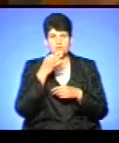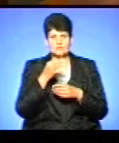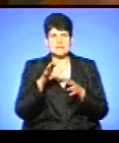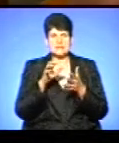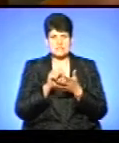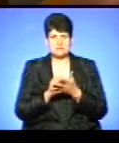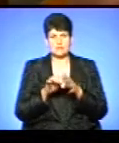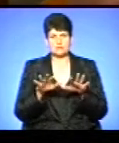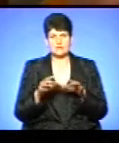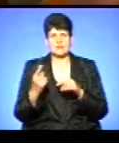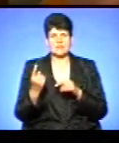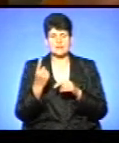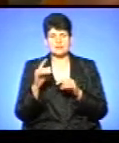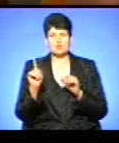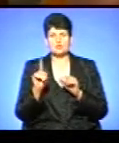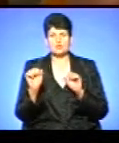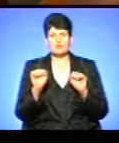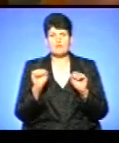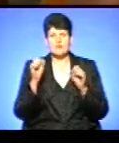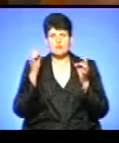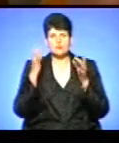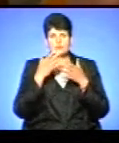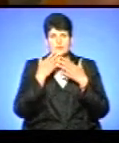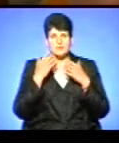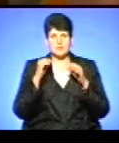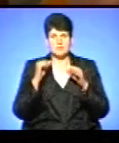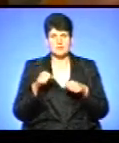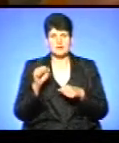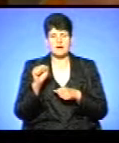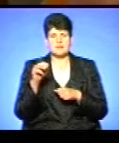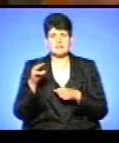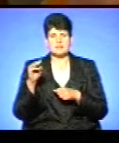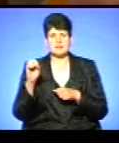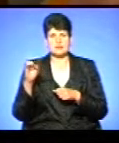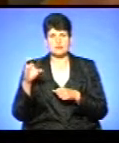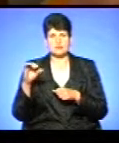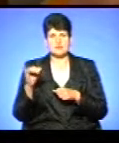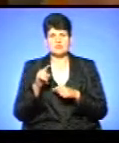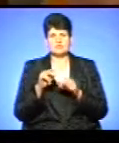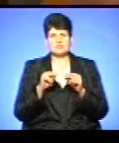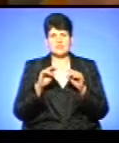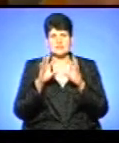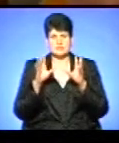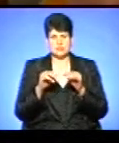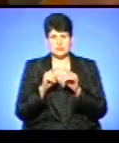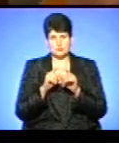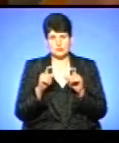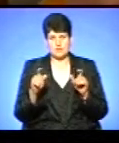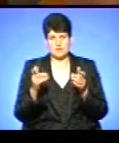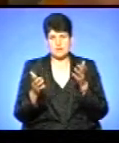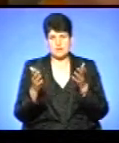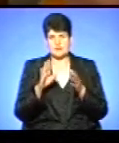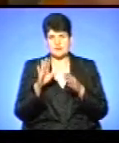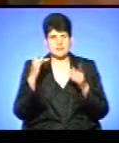посаді. Єдине, що управління культури не мало права атестувати, так як ви вчителі загальноосвітнього закладу, але